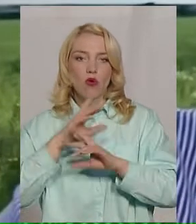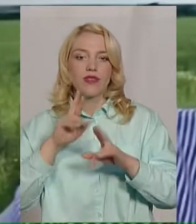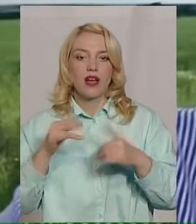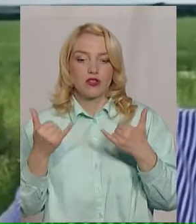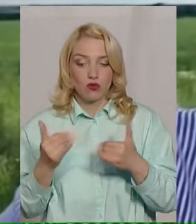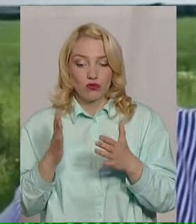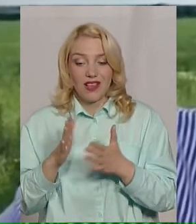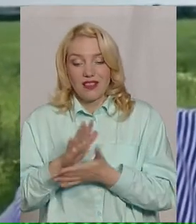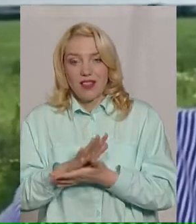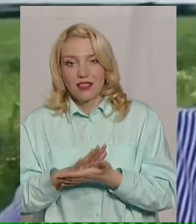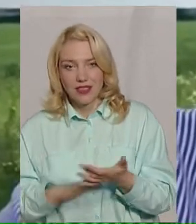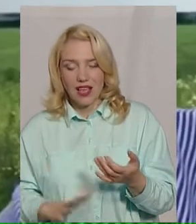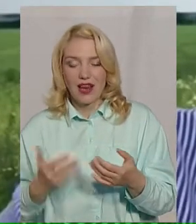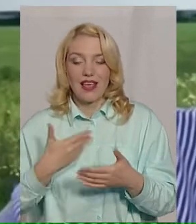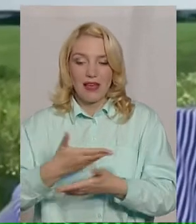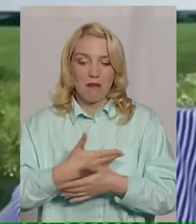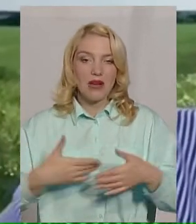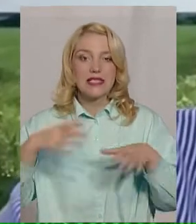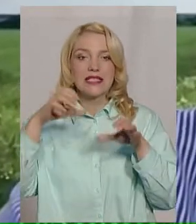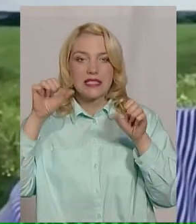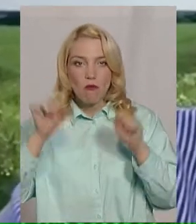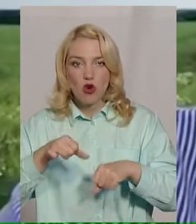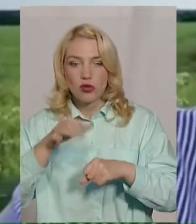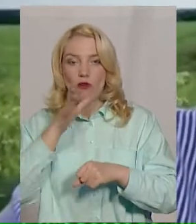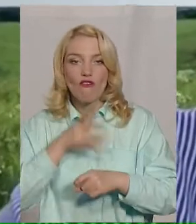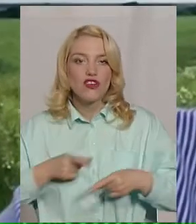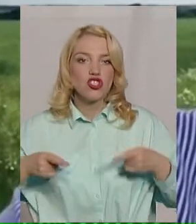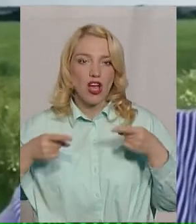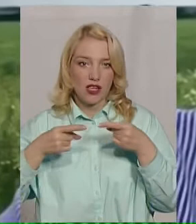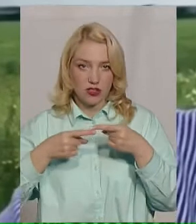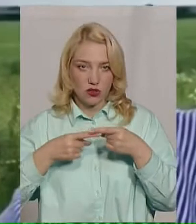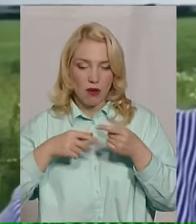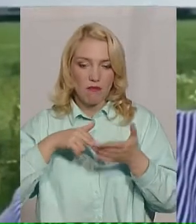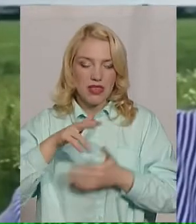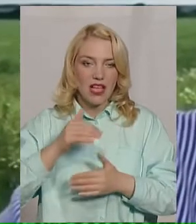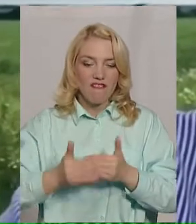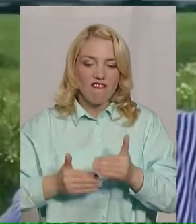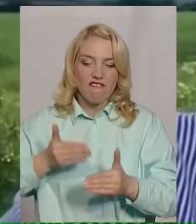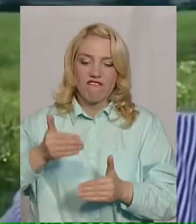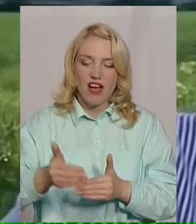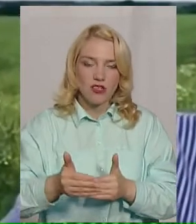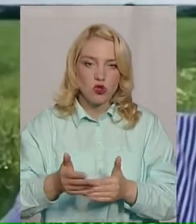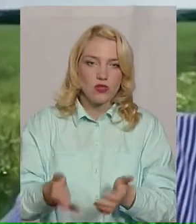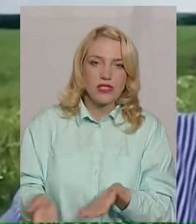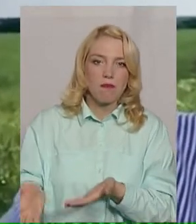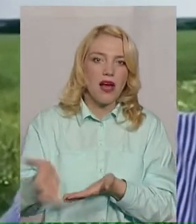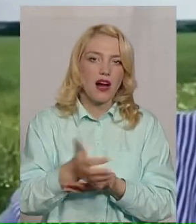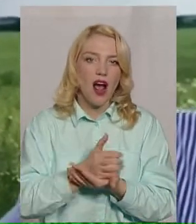надалі, і ми зможемо вчасно піти в вазу збирання врожаю, і